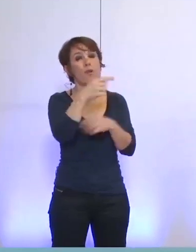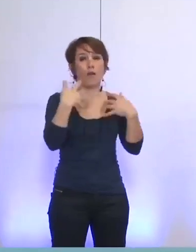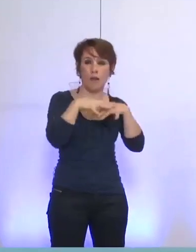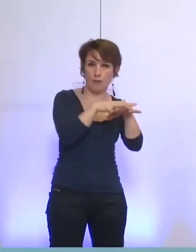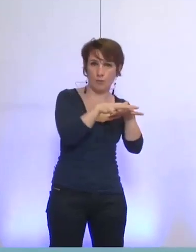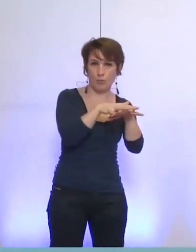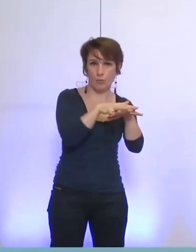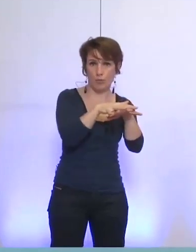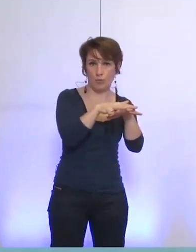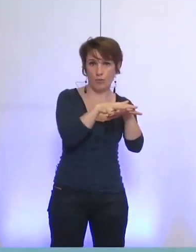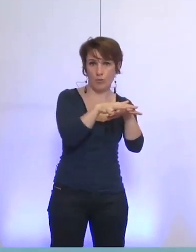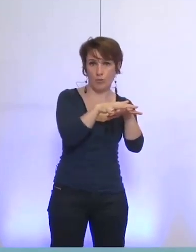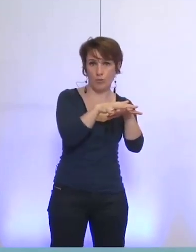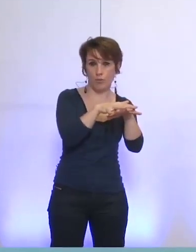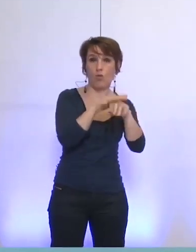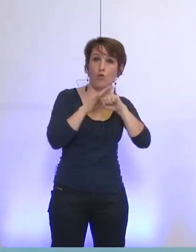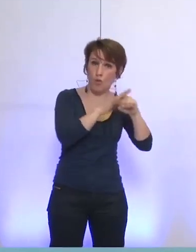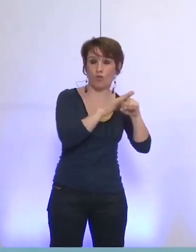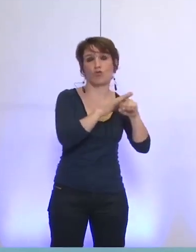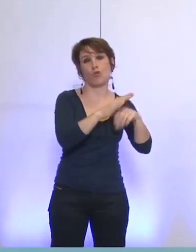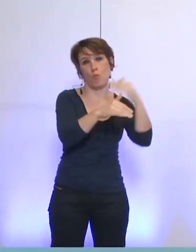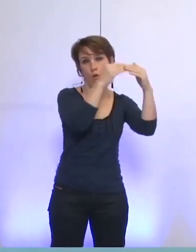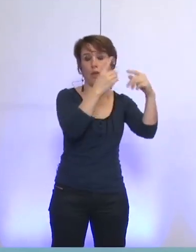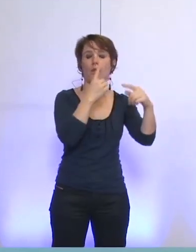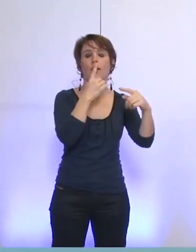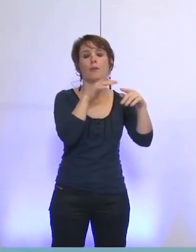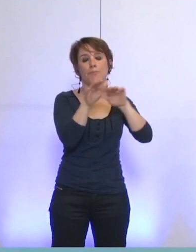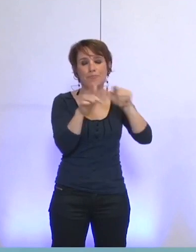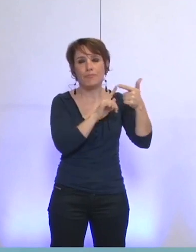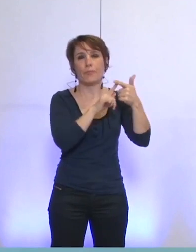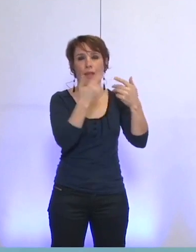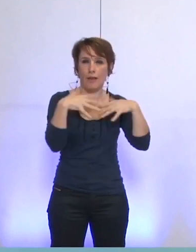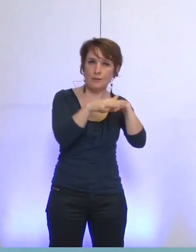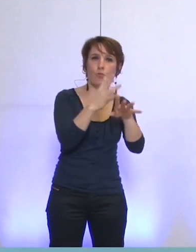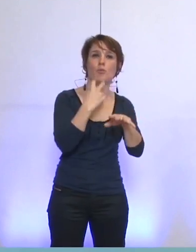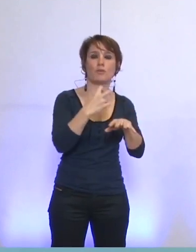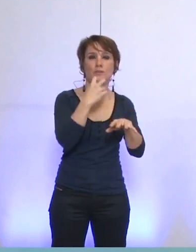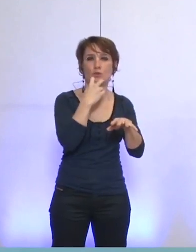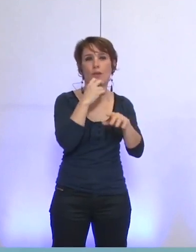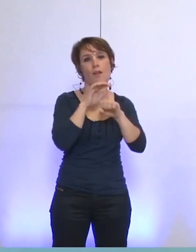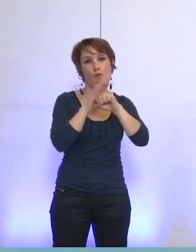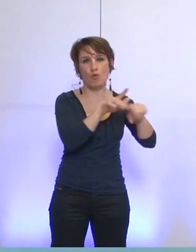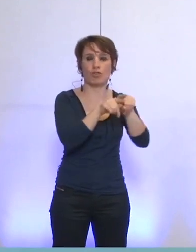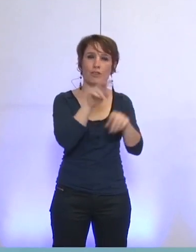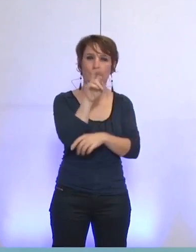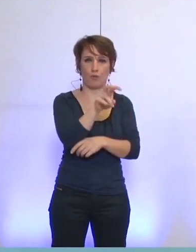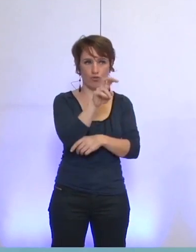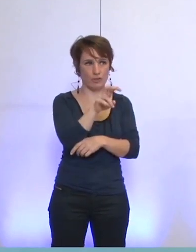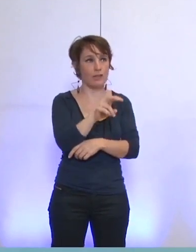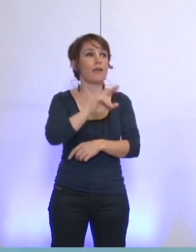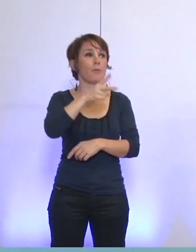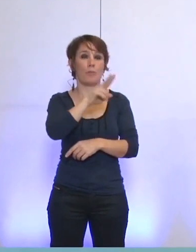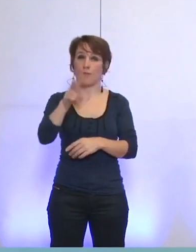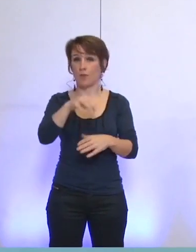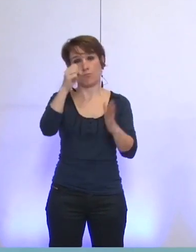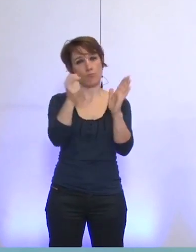rassemblement de gauche et de progrès, ainsi que le rassemblement citoyen de la gauche et des écologistes. Ce procès verbal est donc